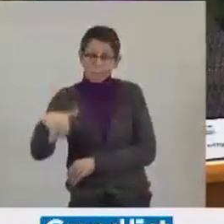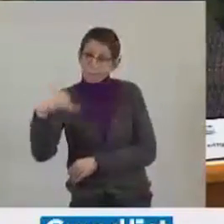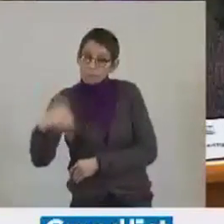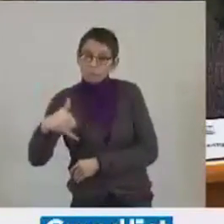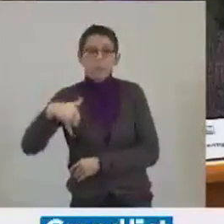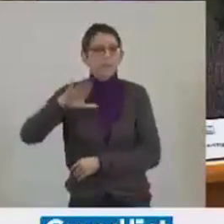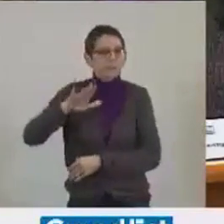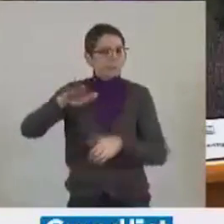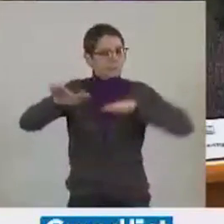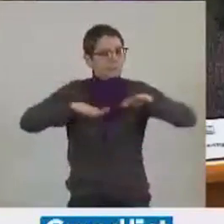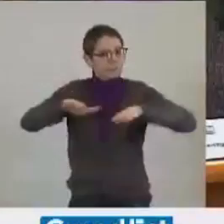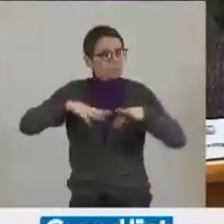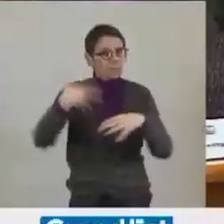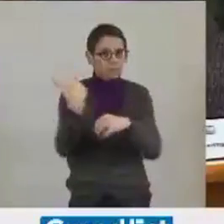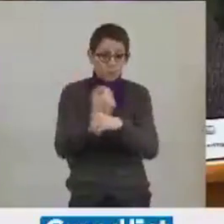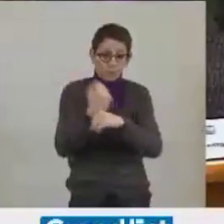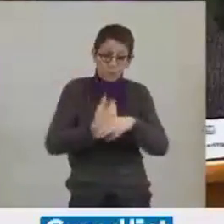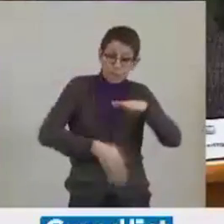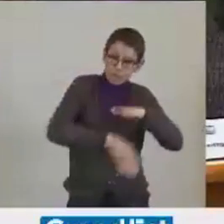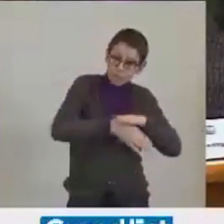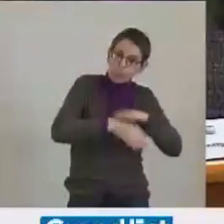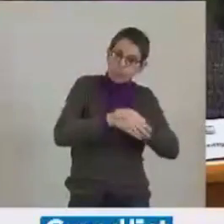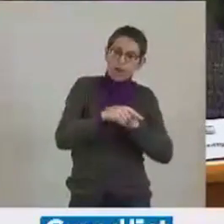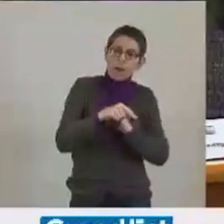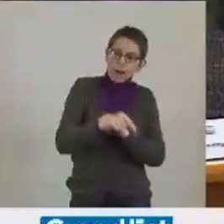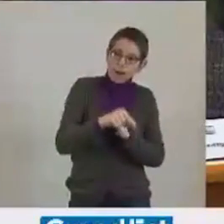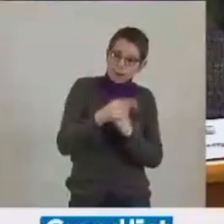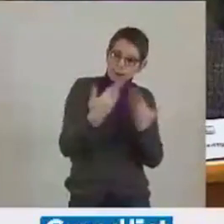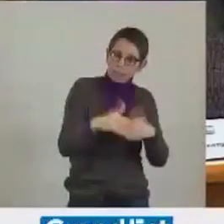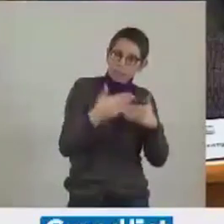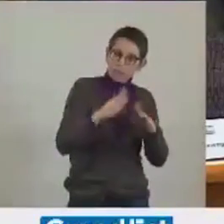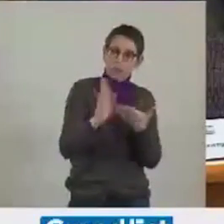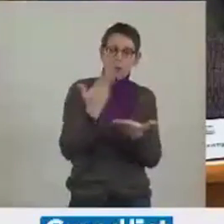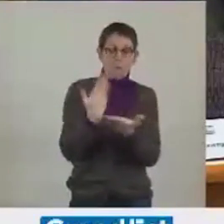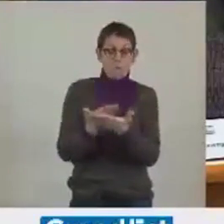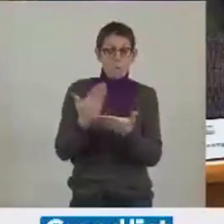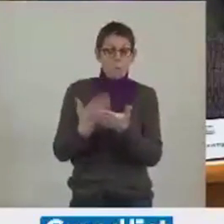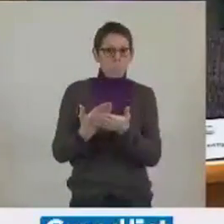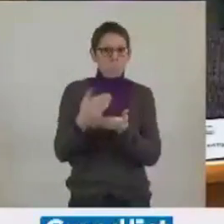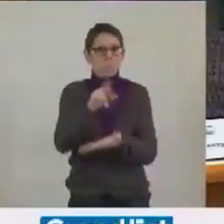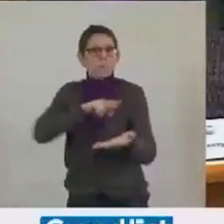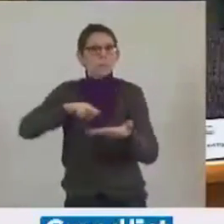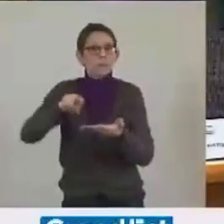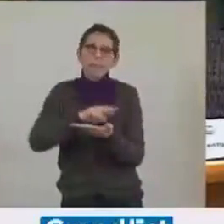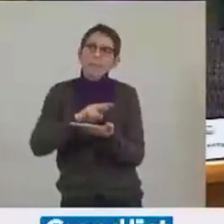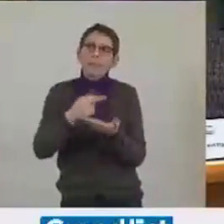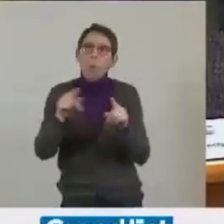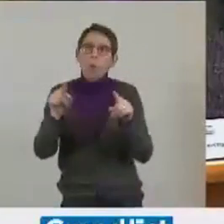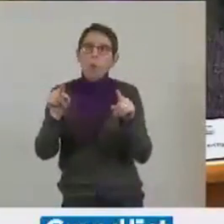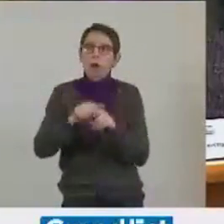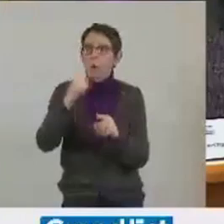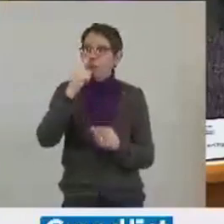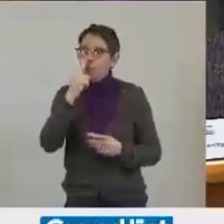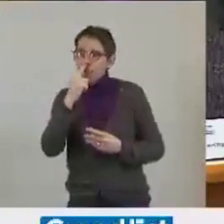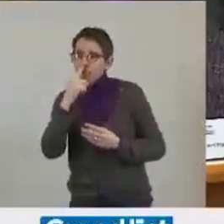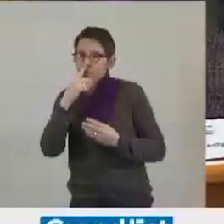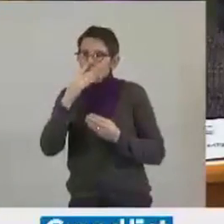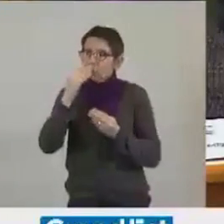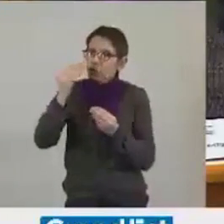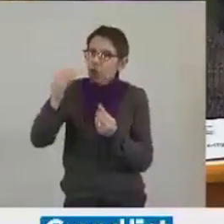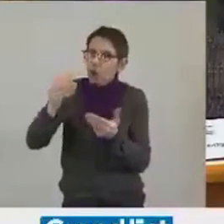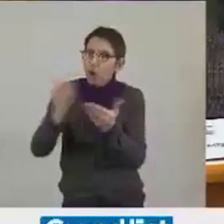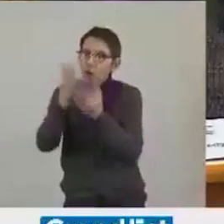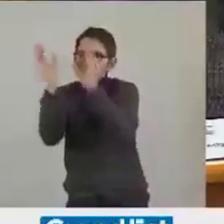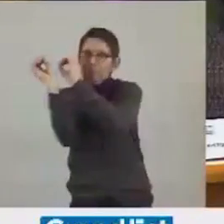initiée accrédite l'idée que la région commence à faire sens. Que ce soit dans le domaine des transports, du